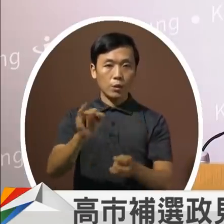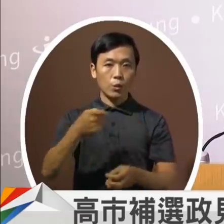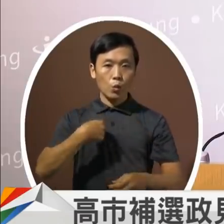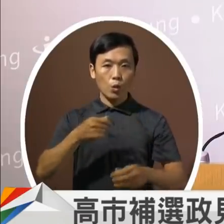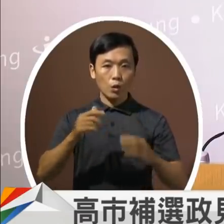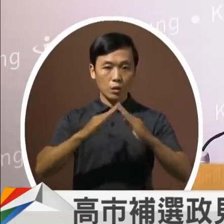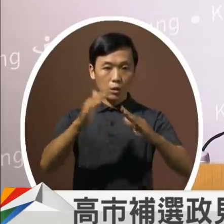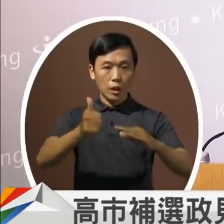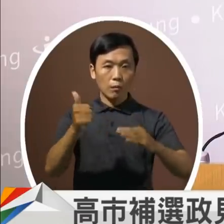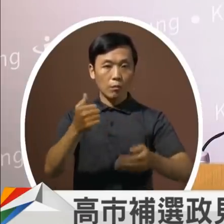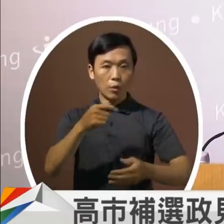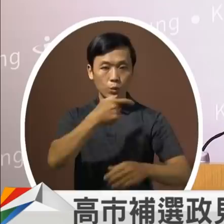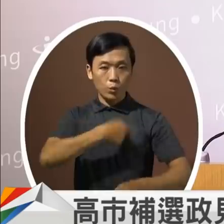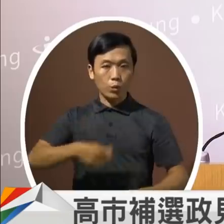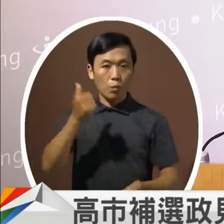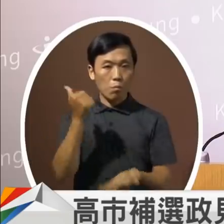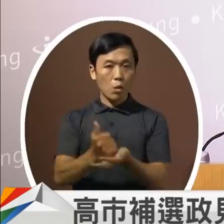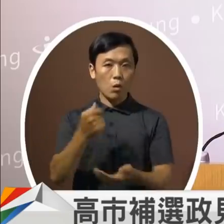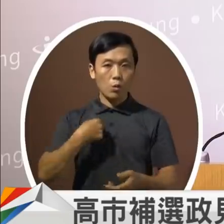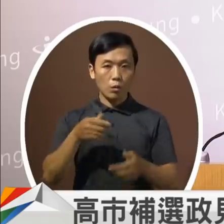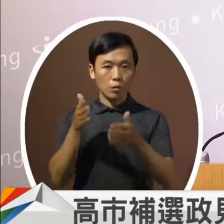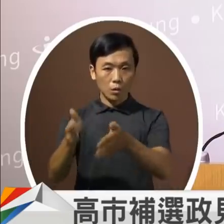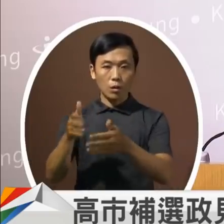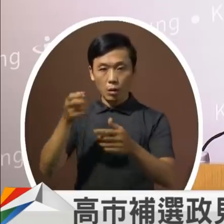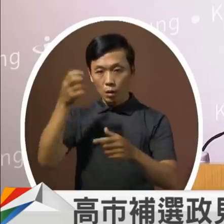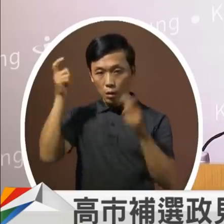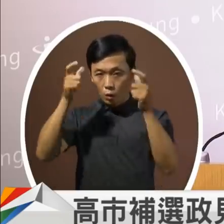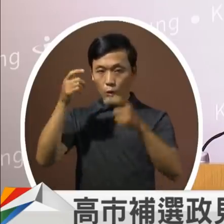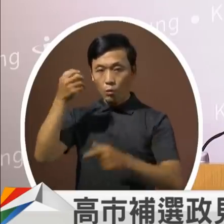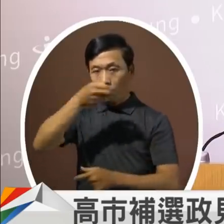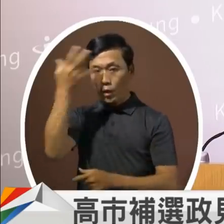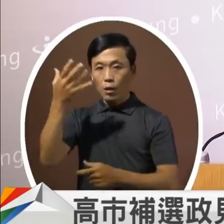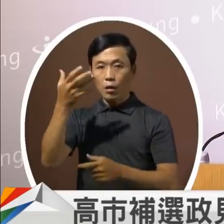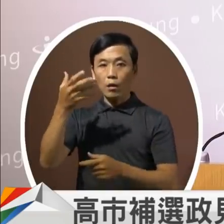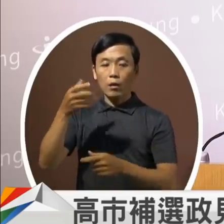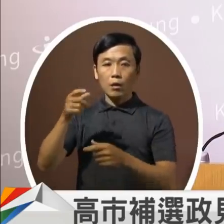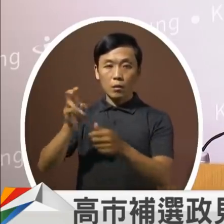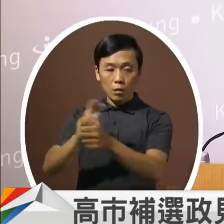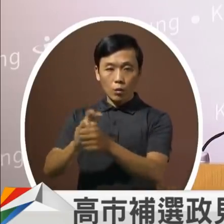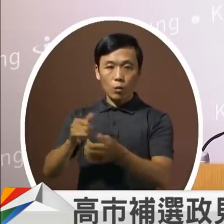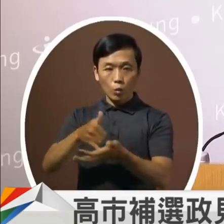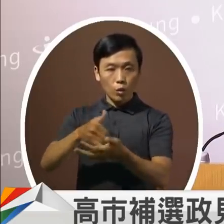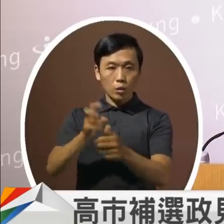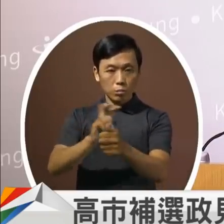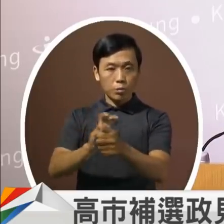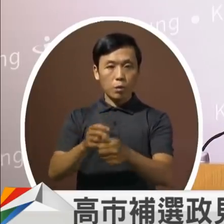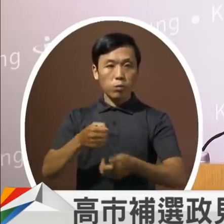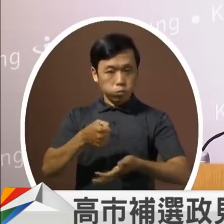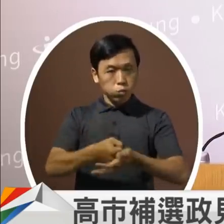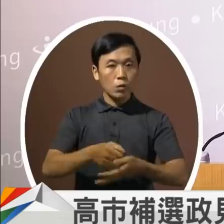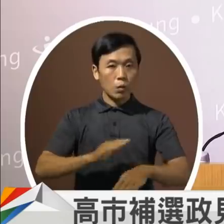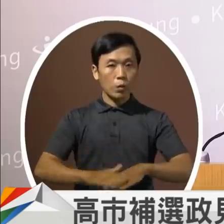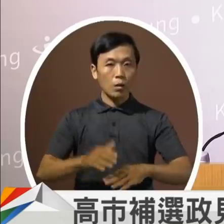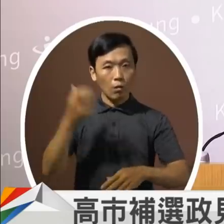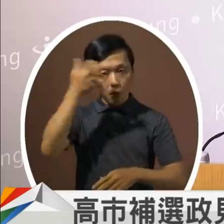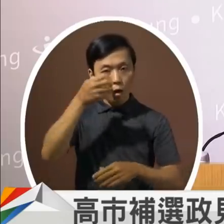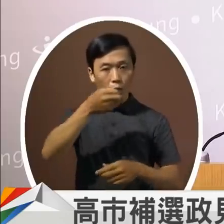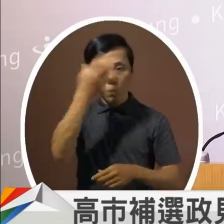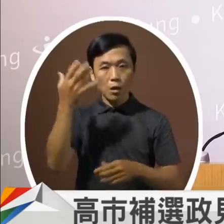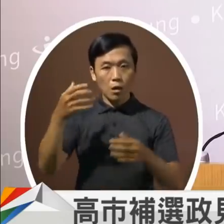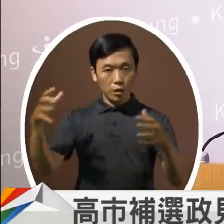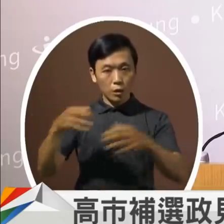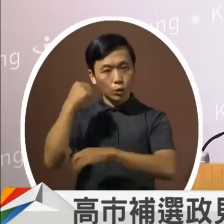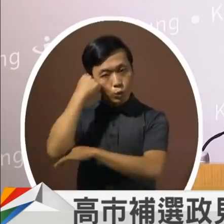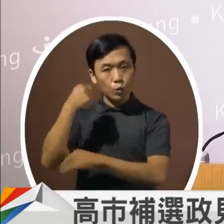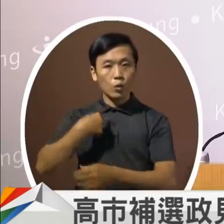一定会落实照顾高雄的青年跟社会落势的这个决心那老青共军我刚刚有